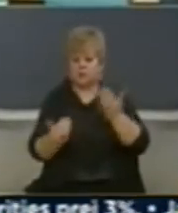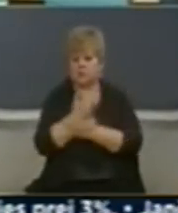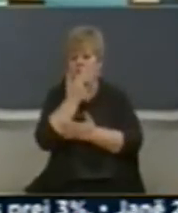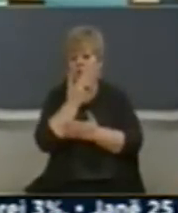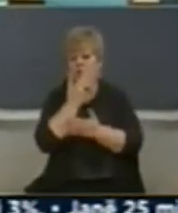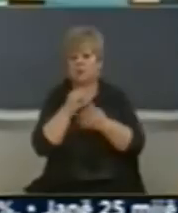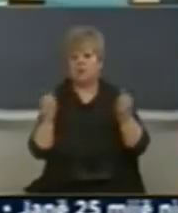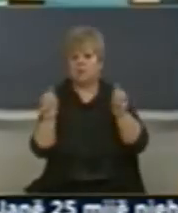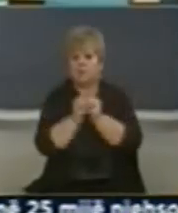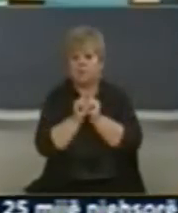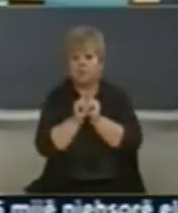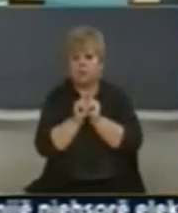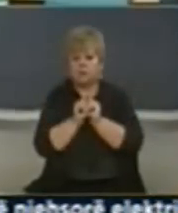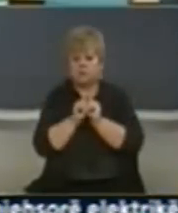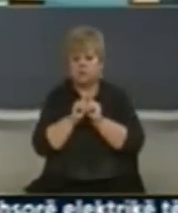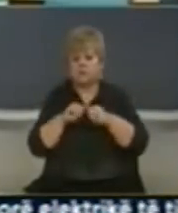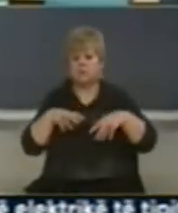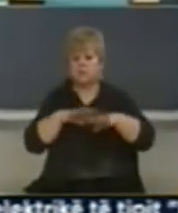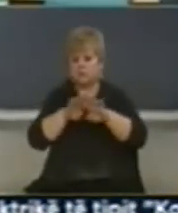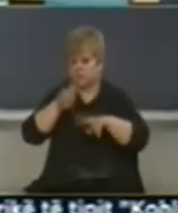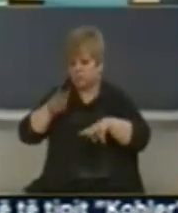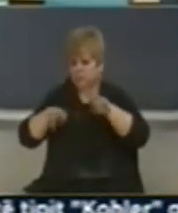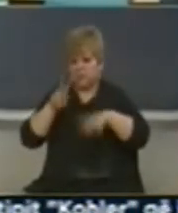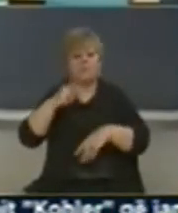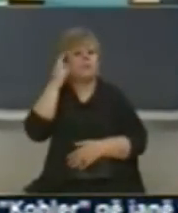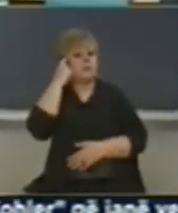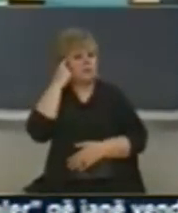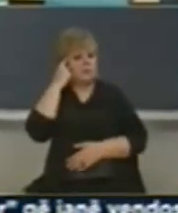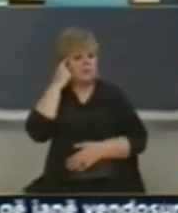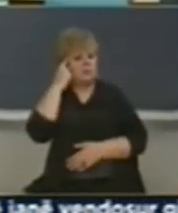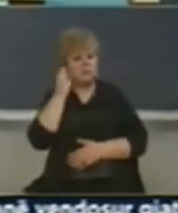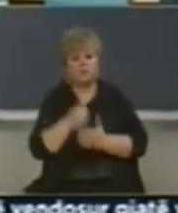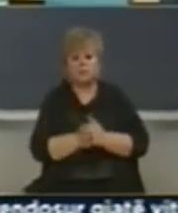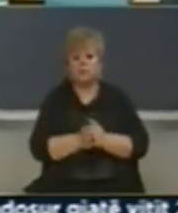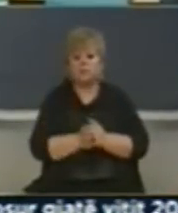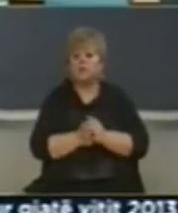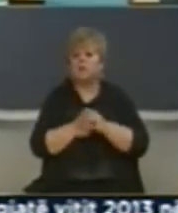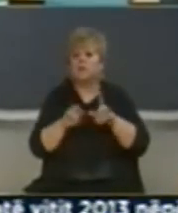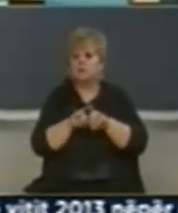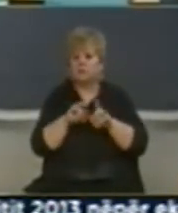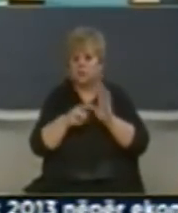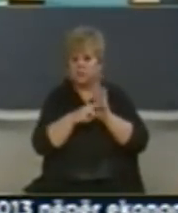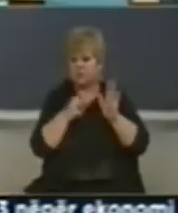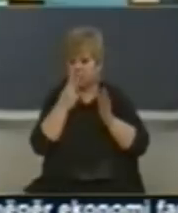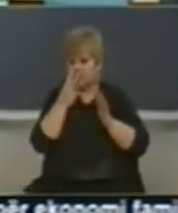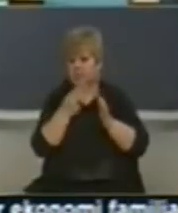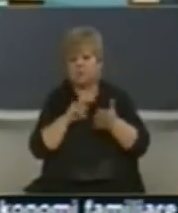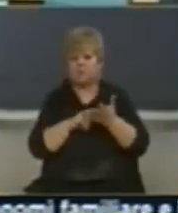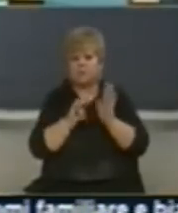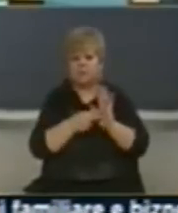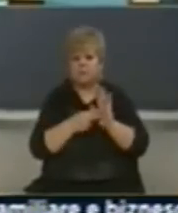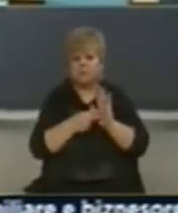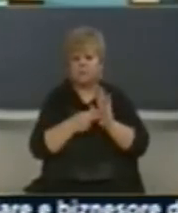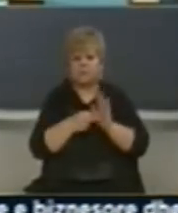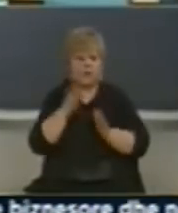bashk me rishikimin e strategjis. Mendoj se mungesat në këtë fush nuk mund të shikohen si probleme vetën të një